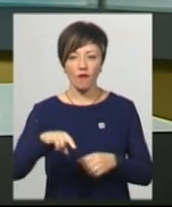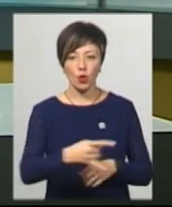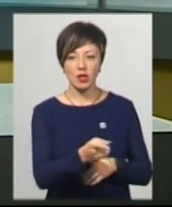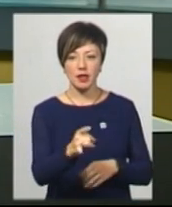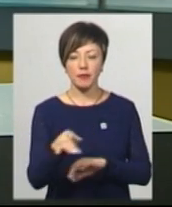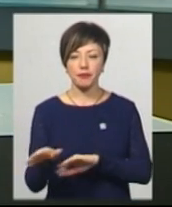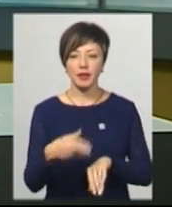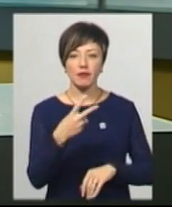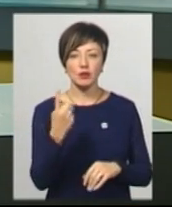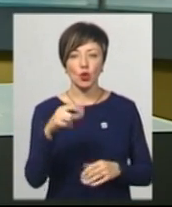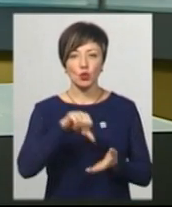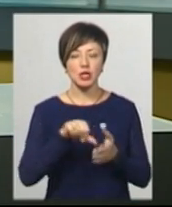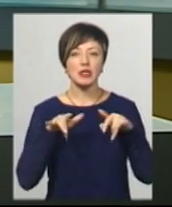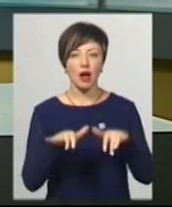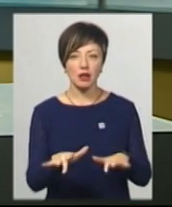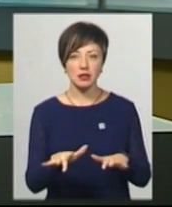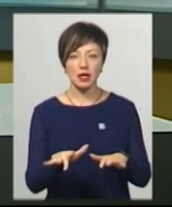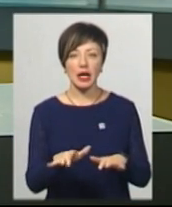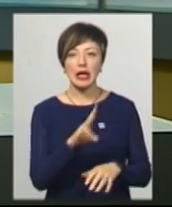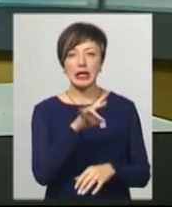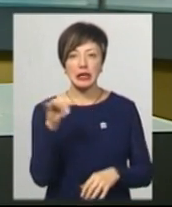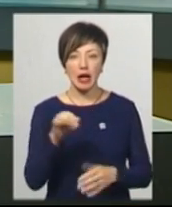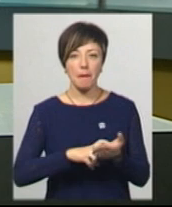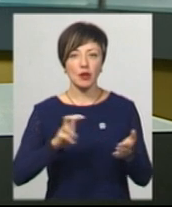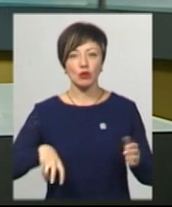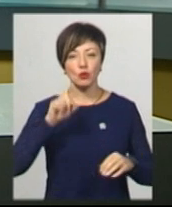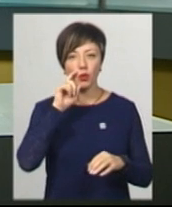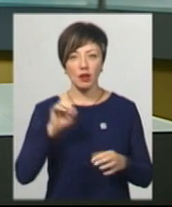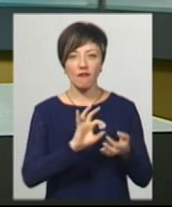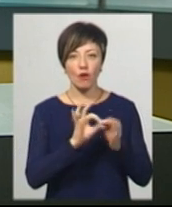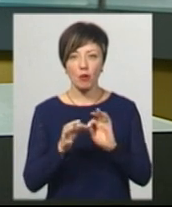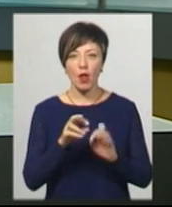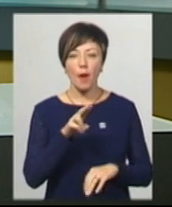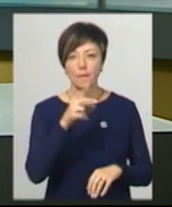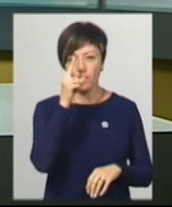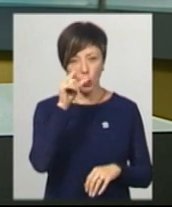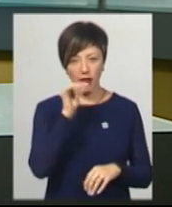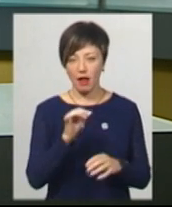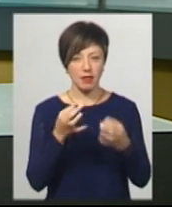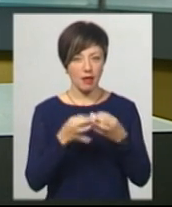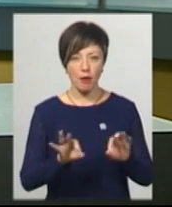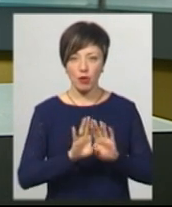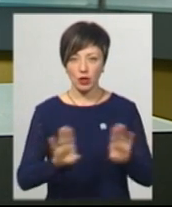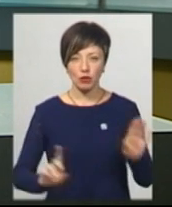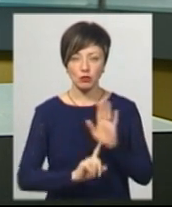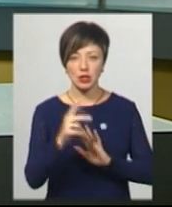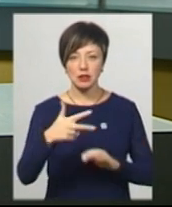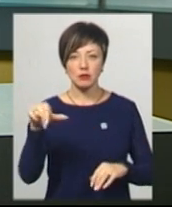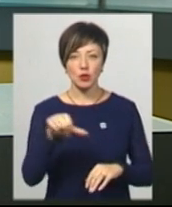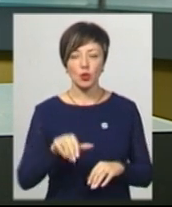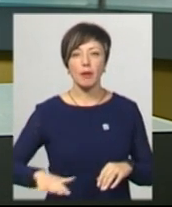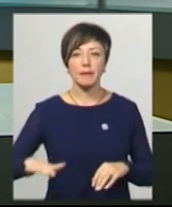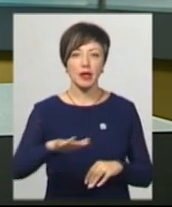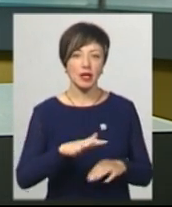21 учасник акції «Ні капітуляції України. Формула Путіна не пройде», яка розпочалась півгодини тому на Майдані